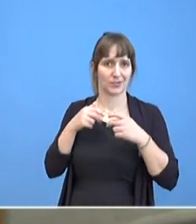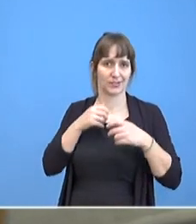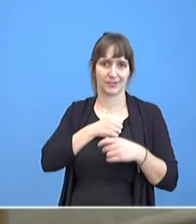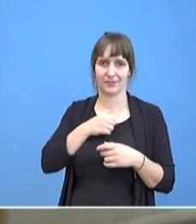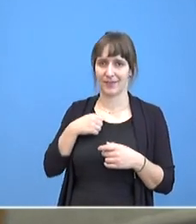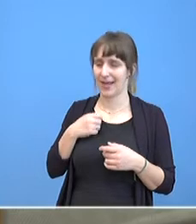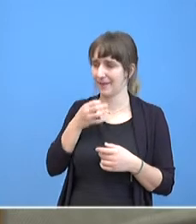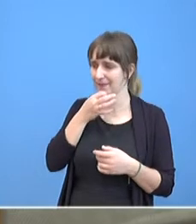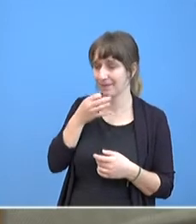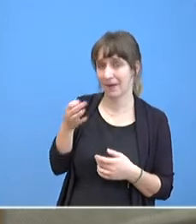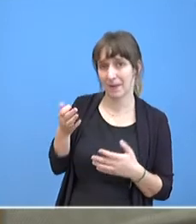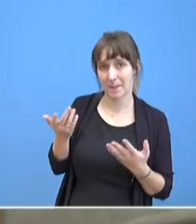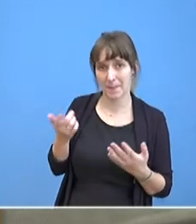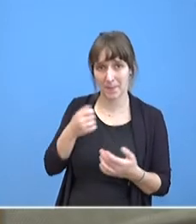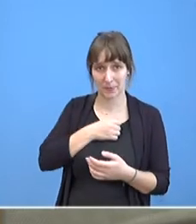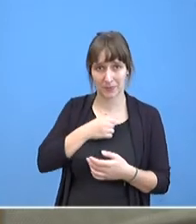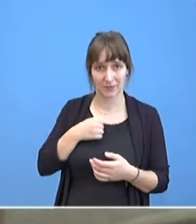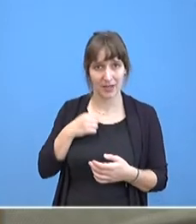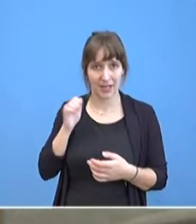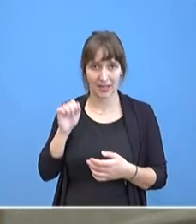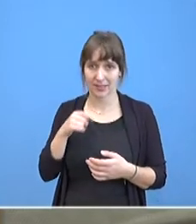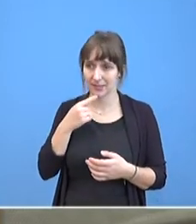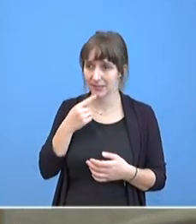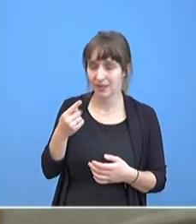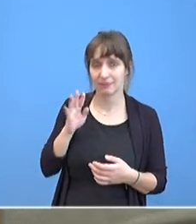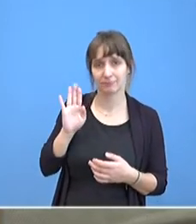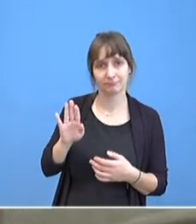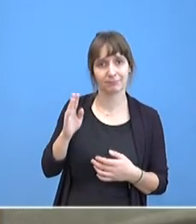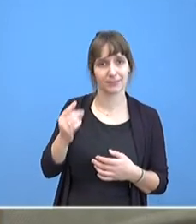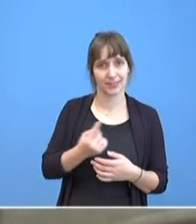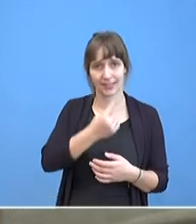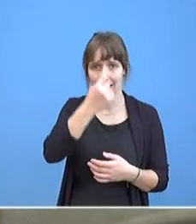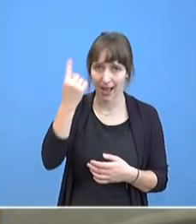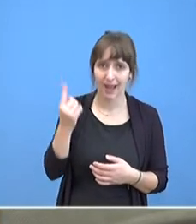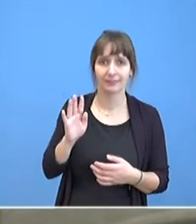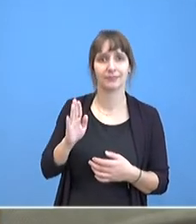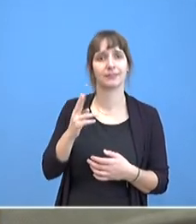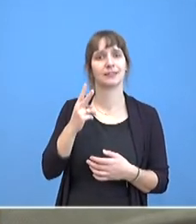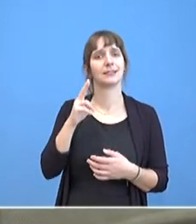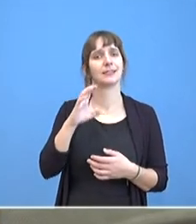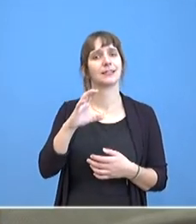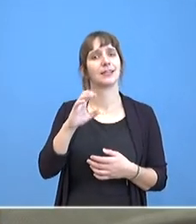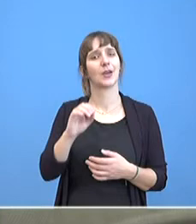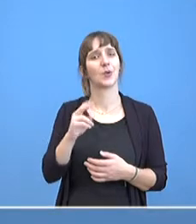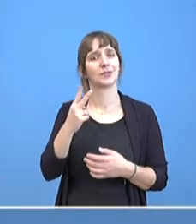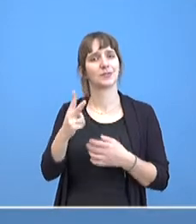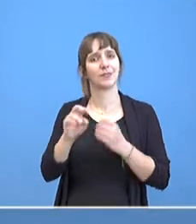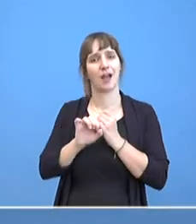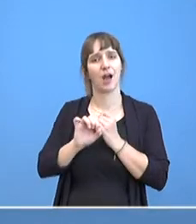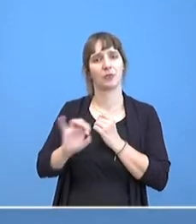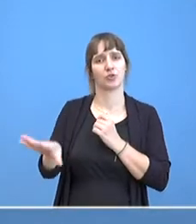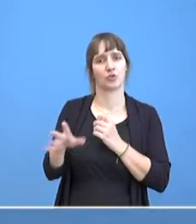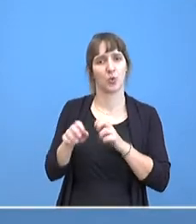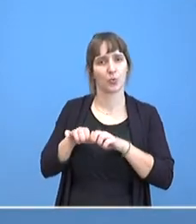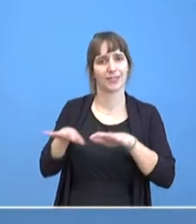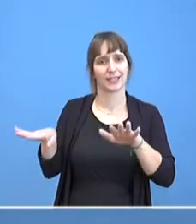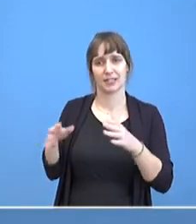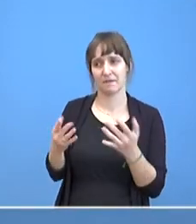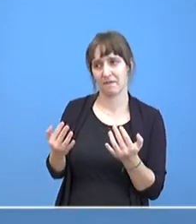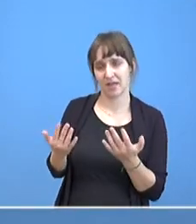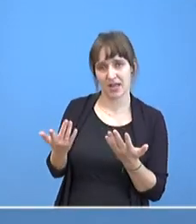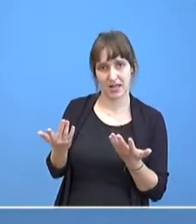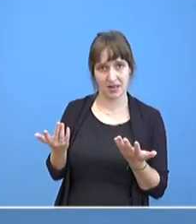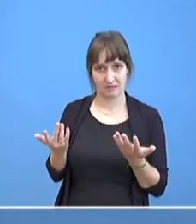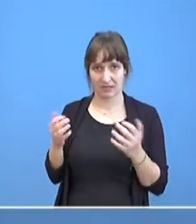Kann die Bundeswehr beziffern, wie hoch Ihr jährlicher CO2-Ausstoß ist? Gibt es da eine konsequente Erfassung?